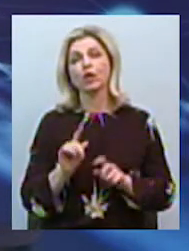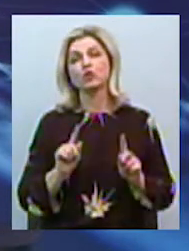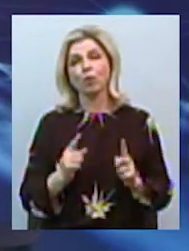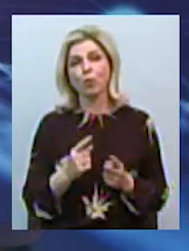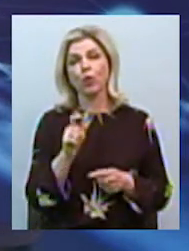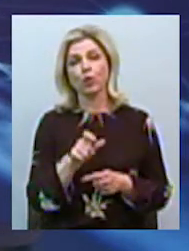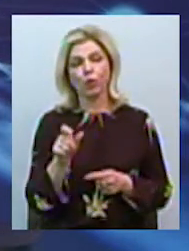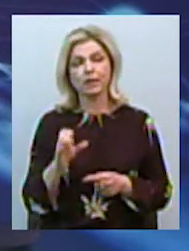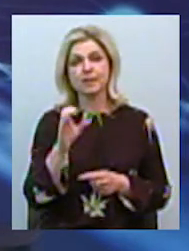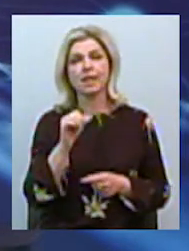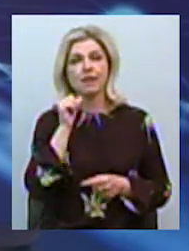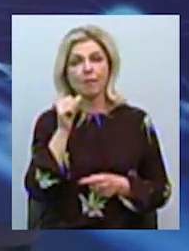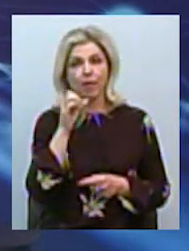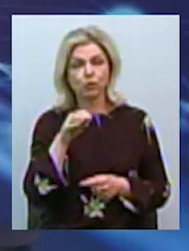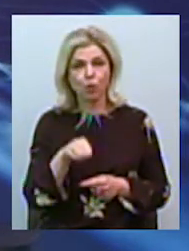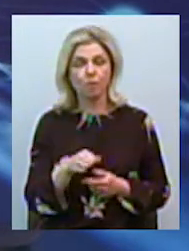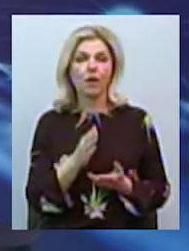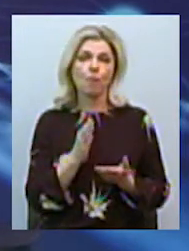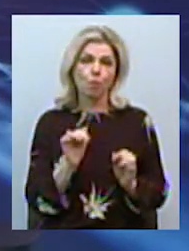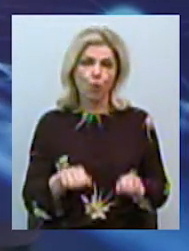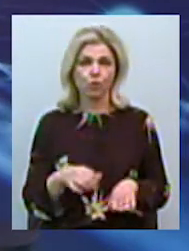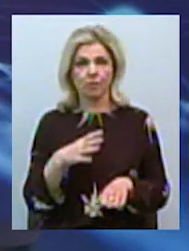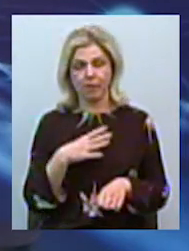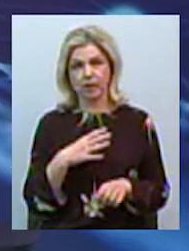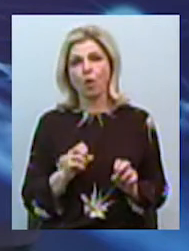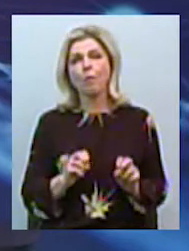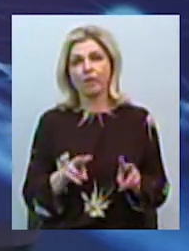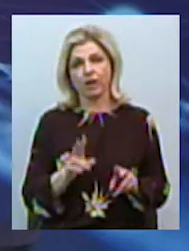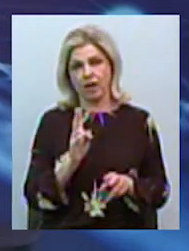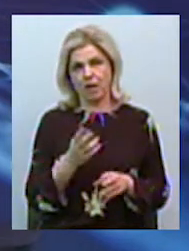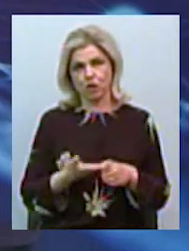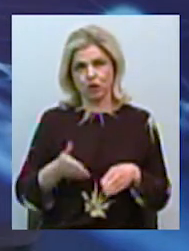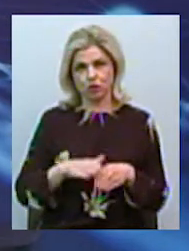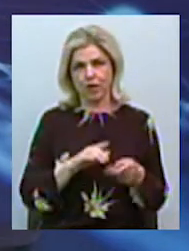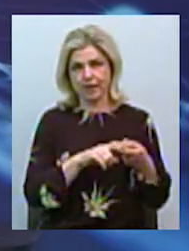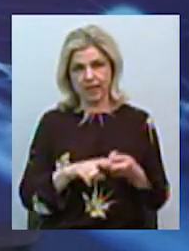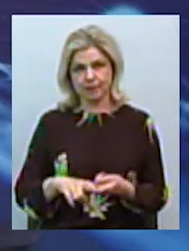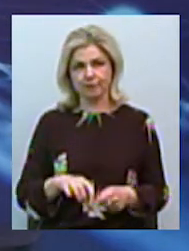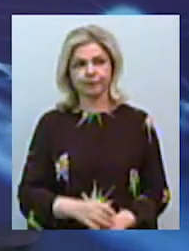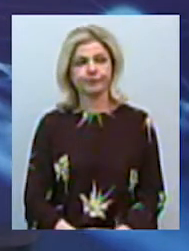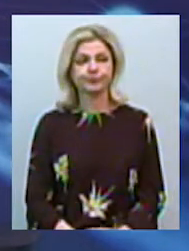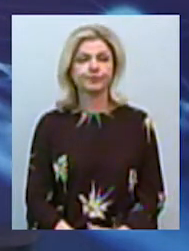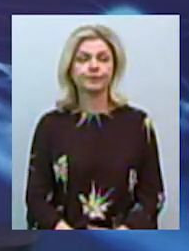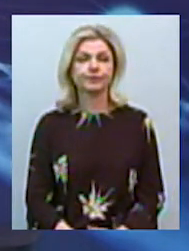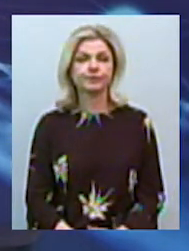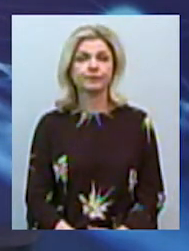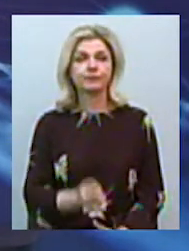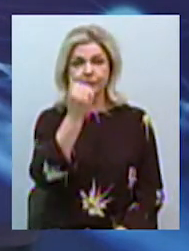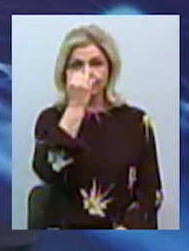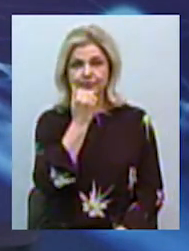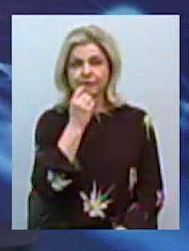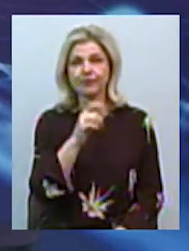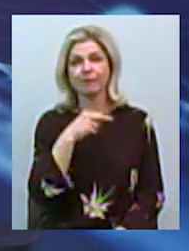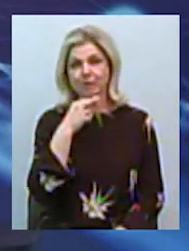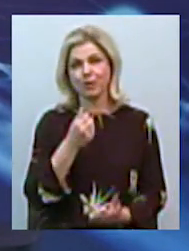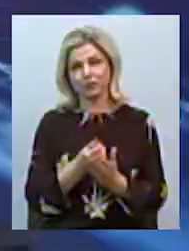люди з діабетом є і можуть бути вразливішими до важких наслідків вірусу. Я вам дуже дякую за увагу.